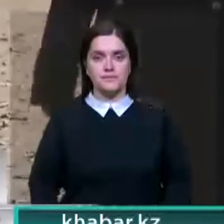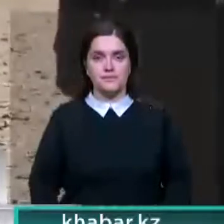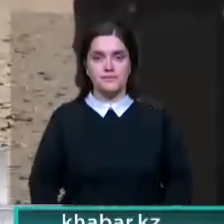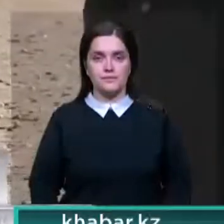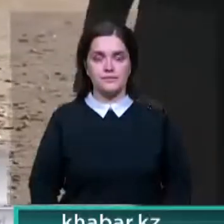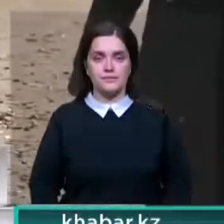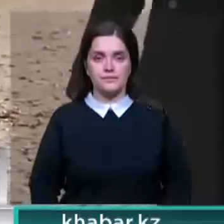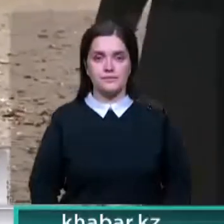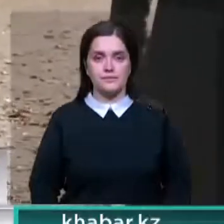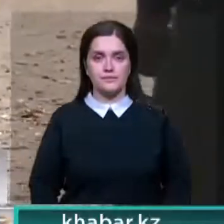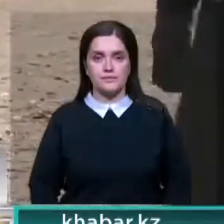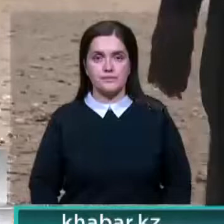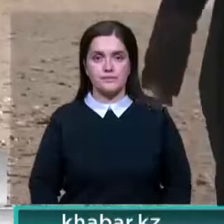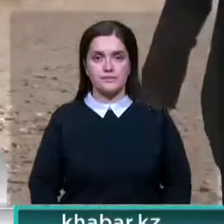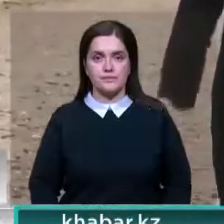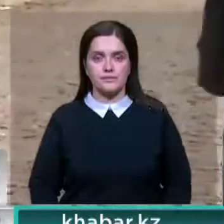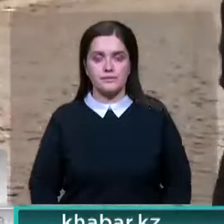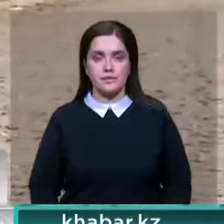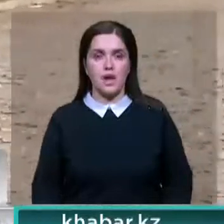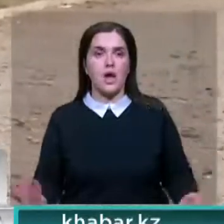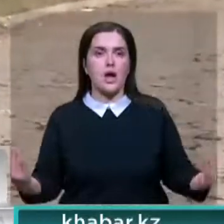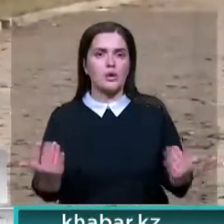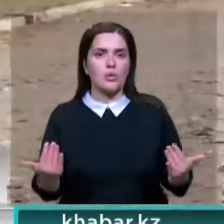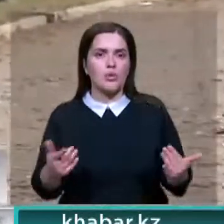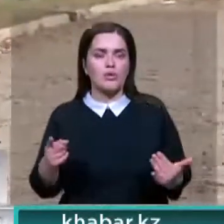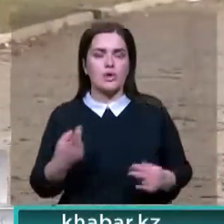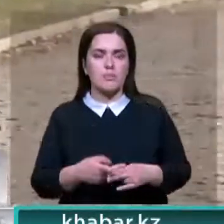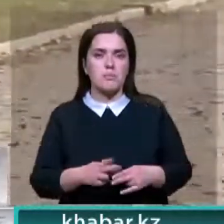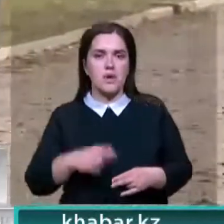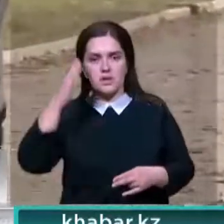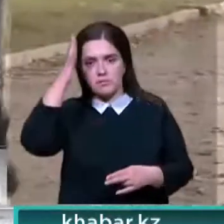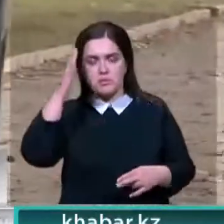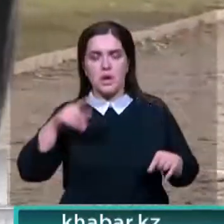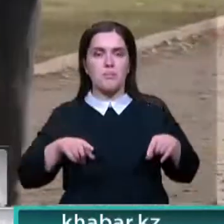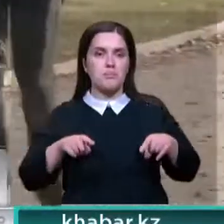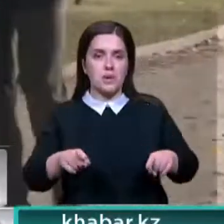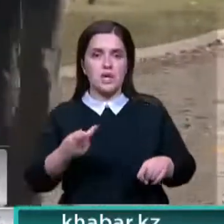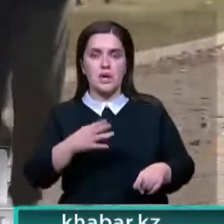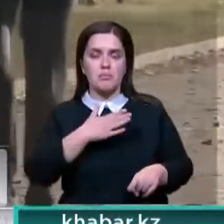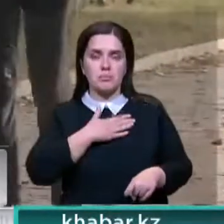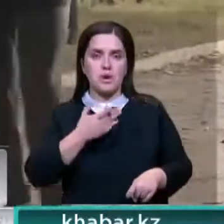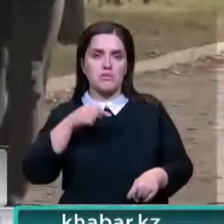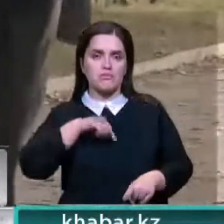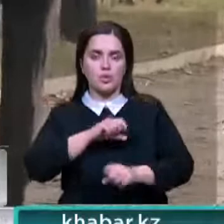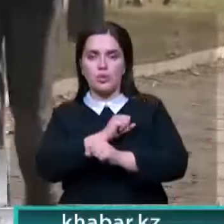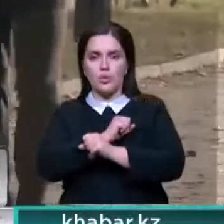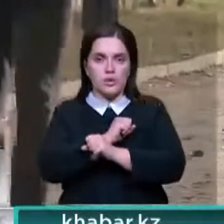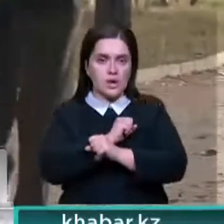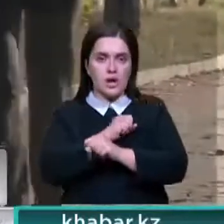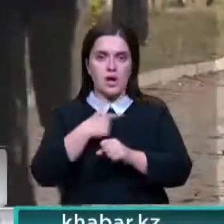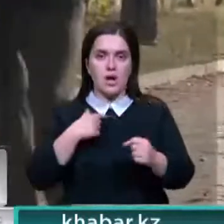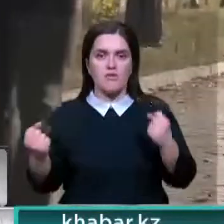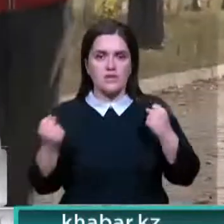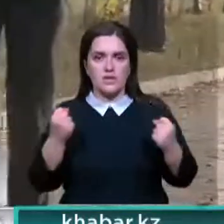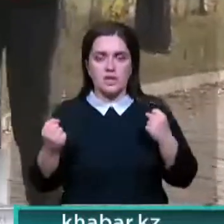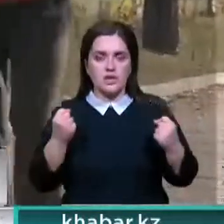Данил, а все-таки для тебя какое значение имеет бег? Бег – это для меня моральный отдых. Потому что физически ты